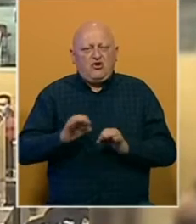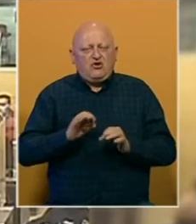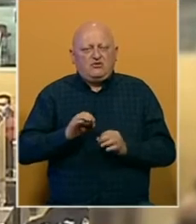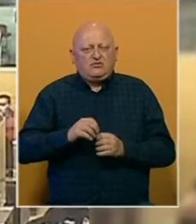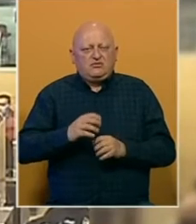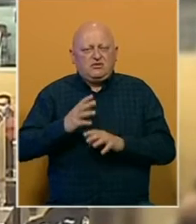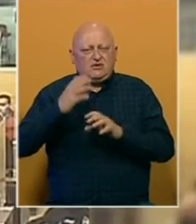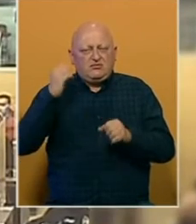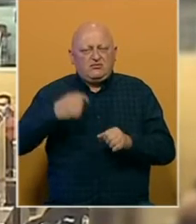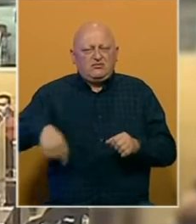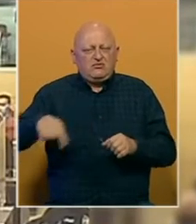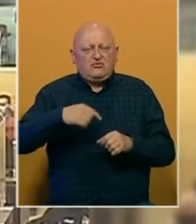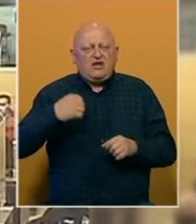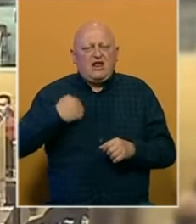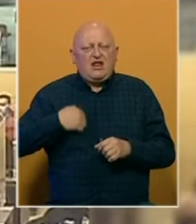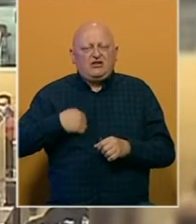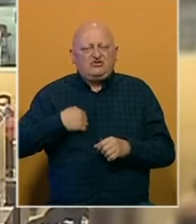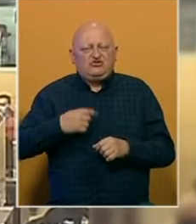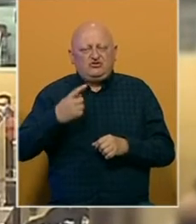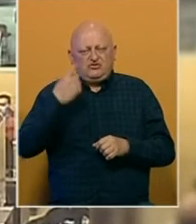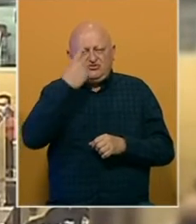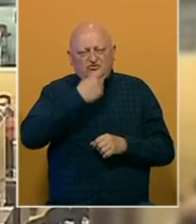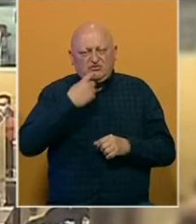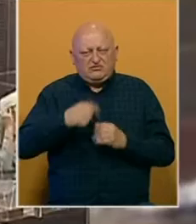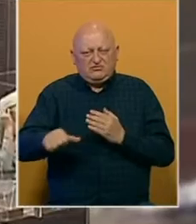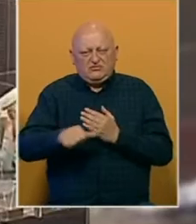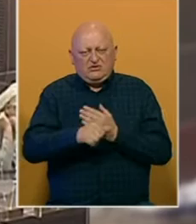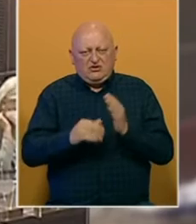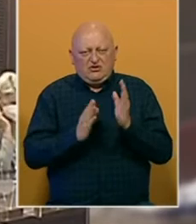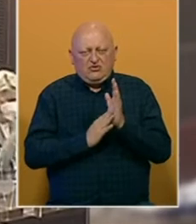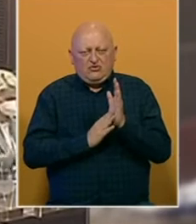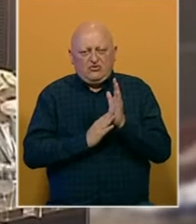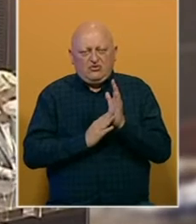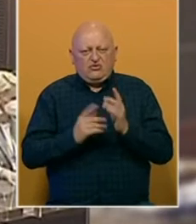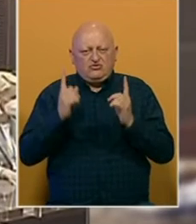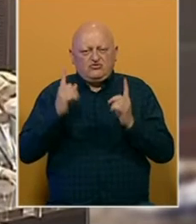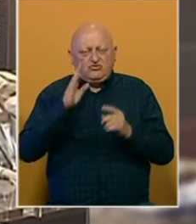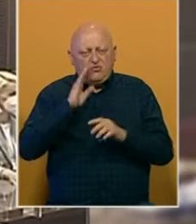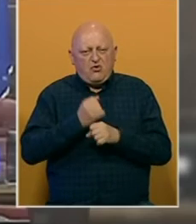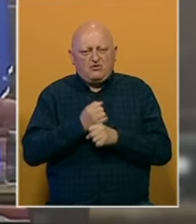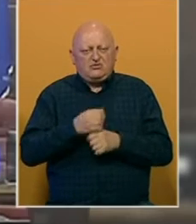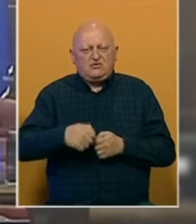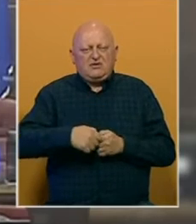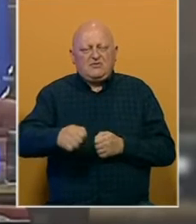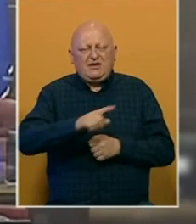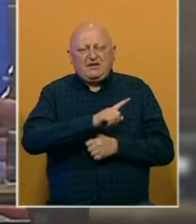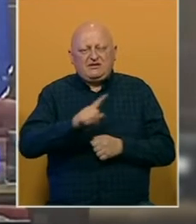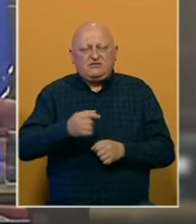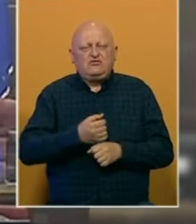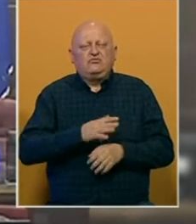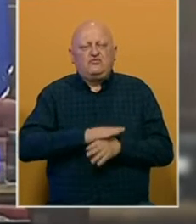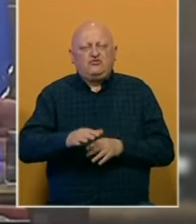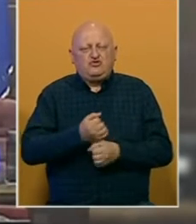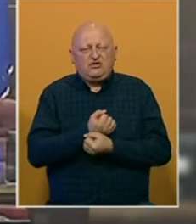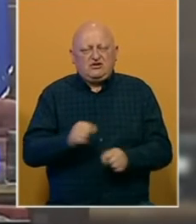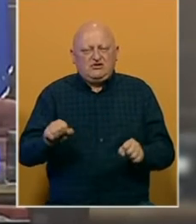diplomatske objekte u Velikoj Aleji, iako se sumnjiče za prikrivanje dokaza. Sud BiH je odredio mjere zabrane i pušteni su